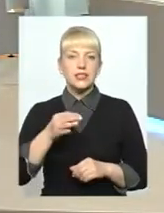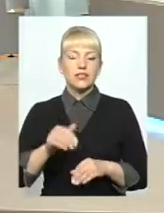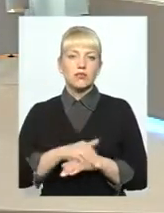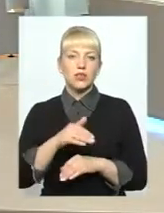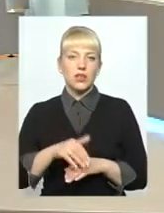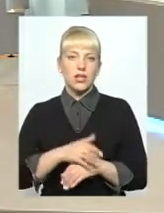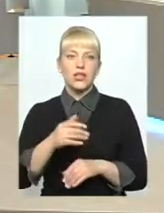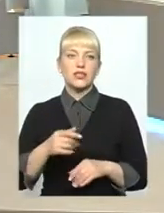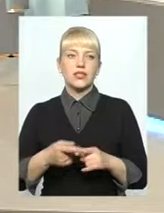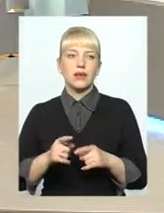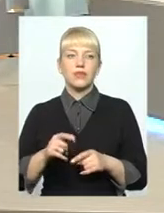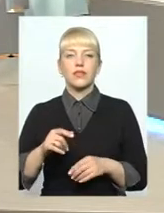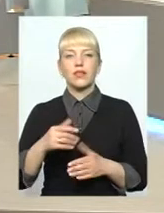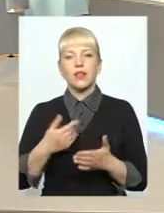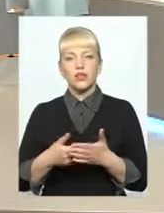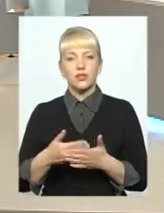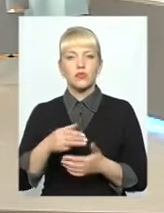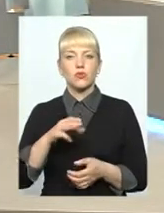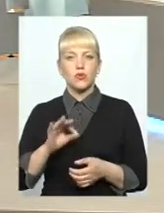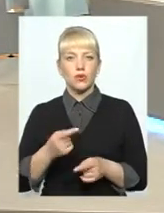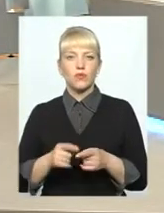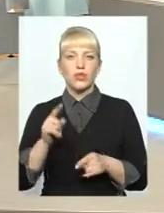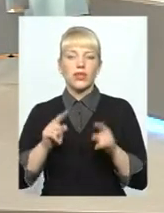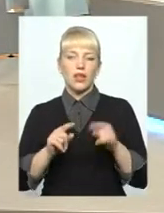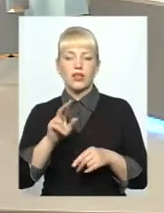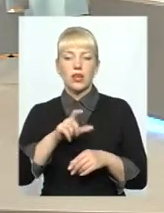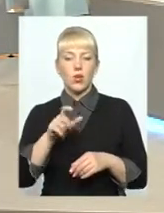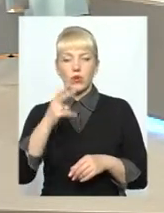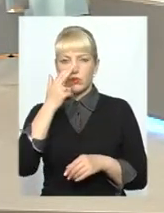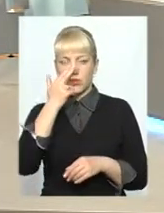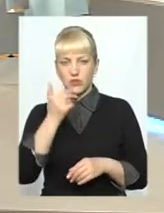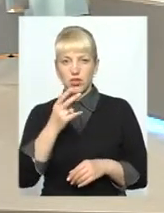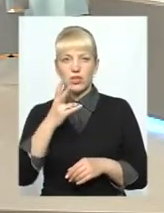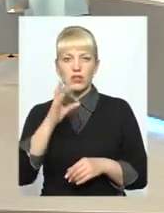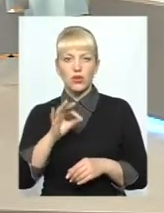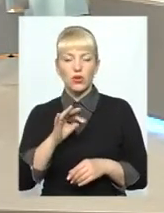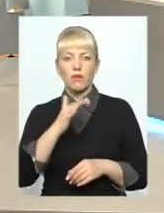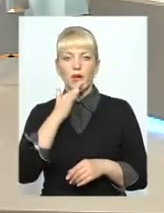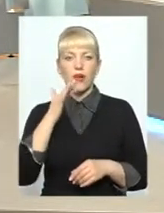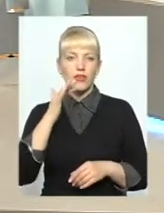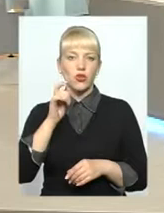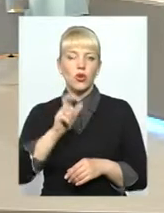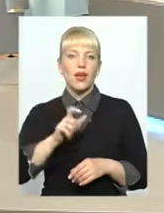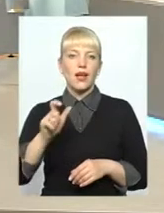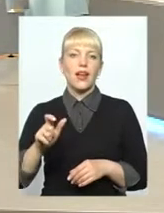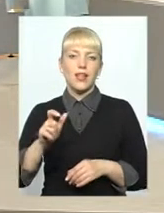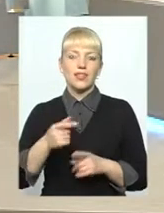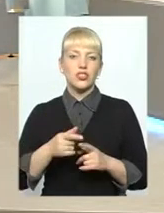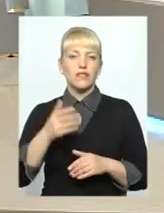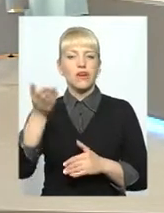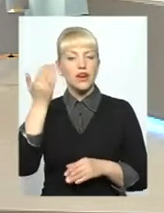свого часу дуже, ну, начебто зараз вже деякі люди призвичаєлися, але багато глядачів до нас раніше